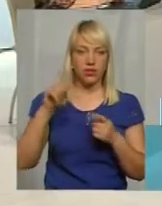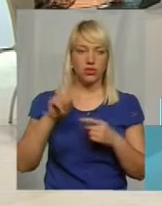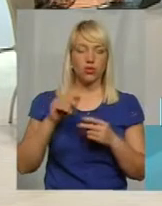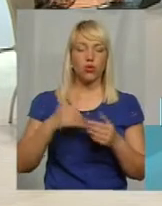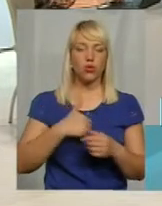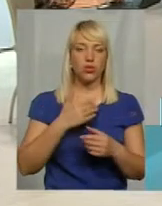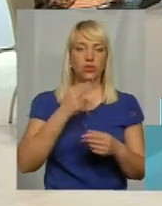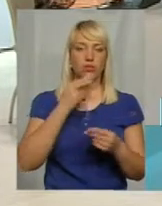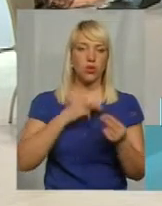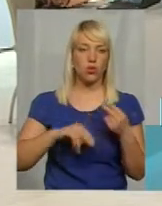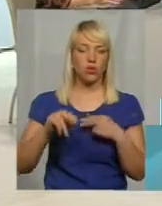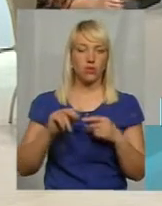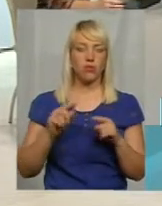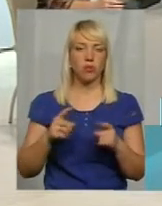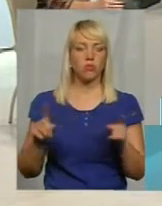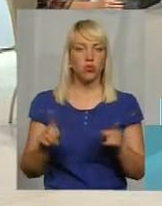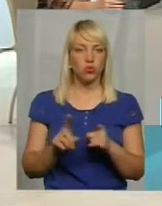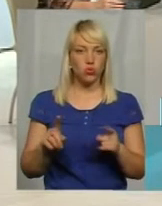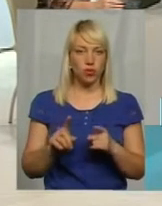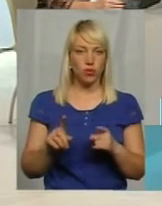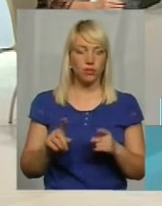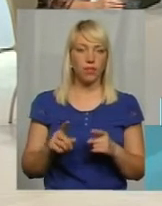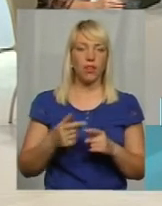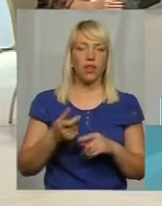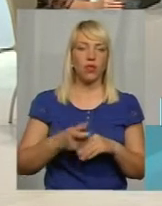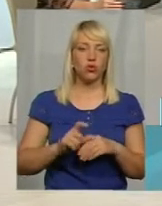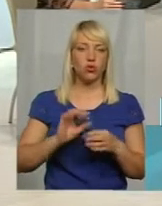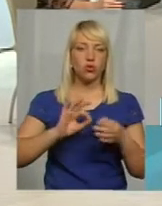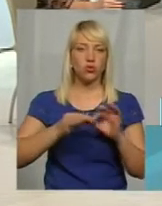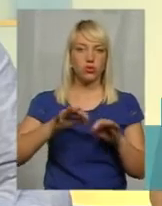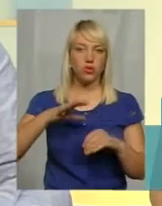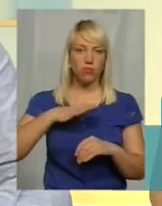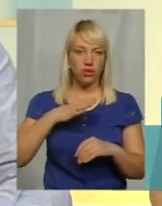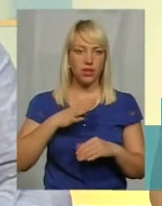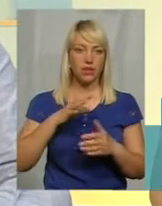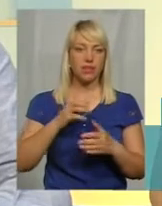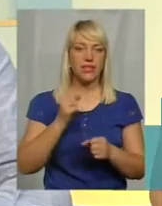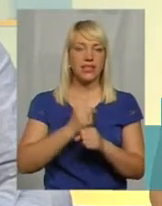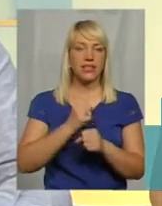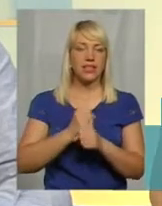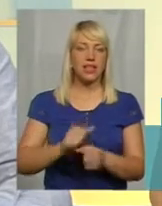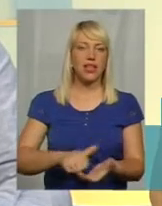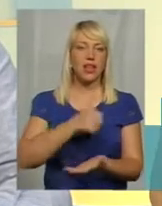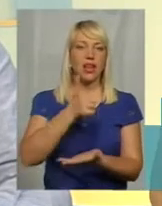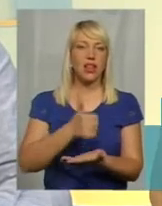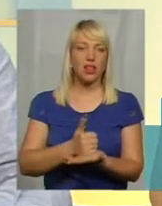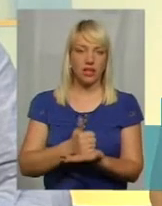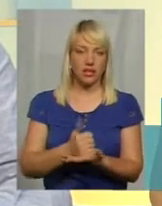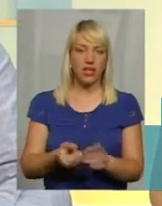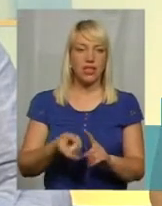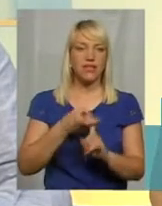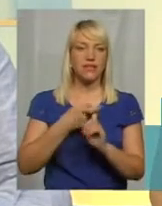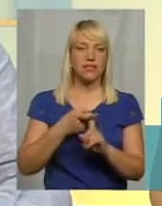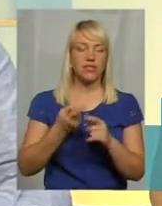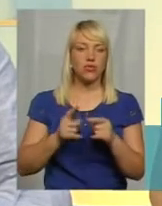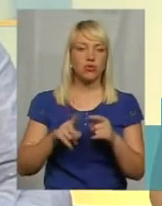лучшого, конечно. Тому що, ну, дуже складно було зробити головне. В связи з тим, що було